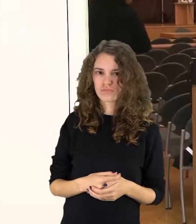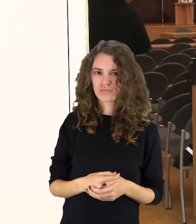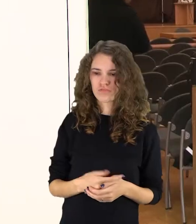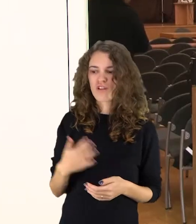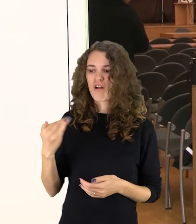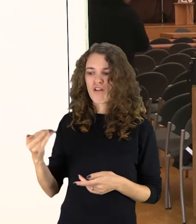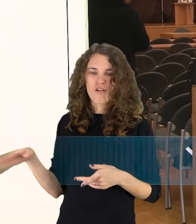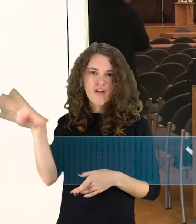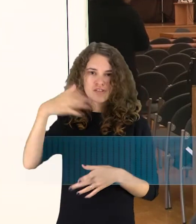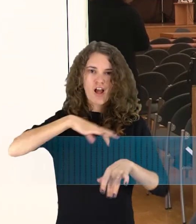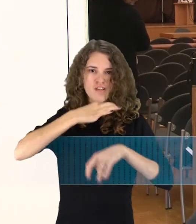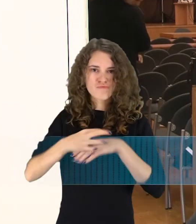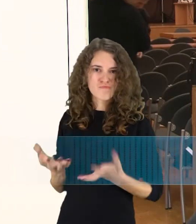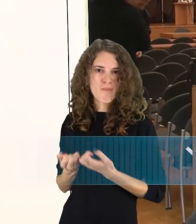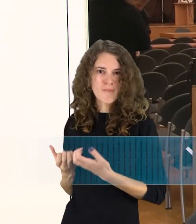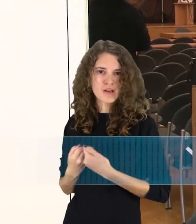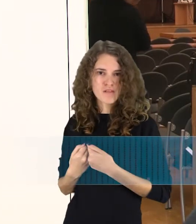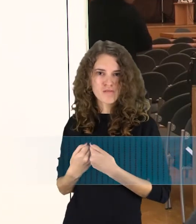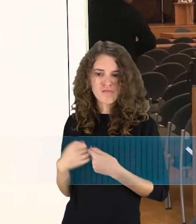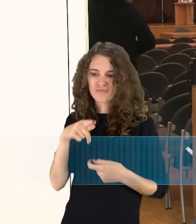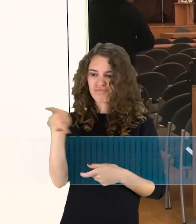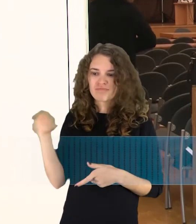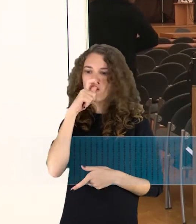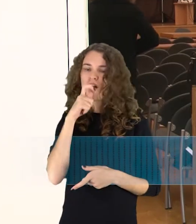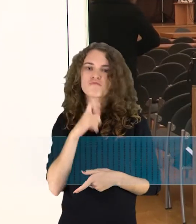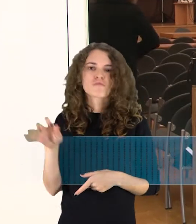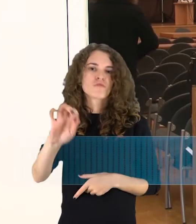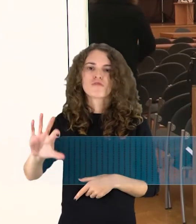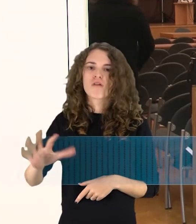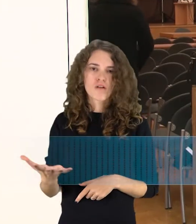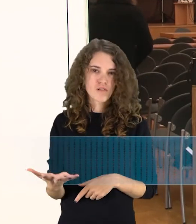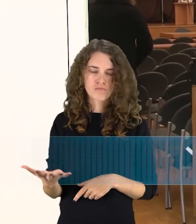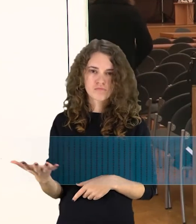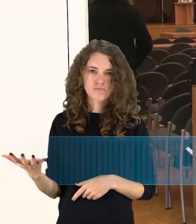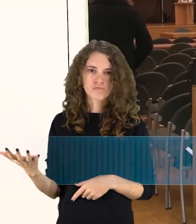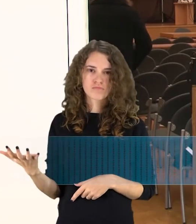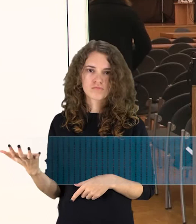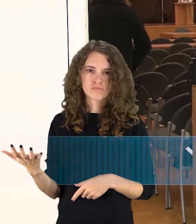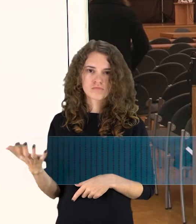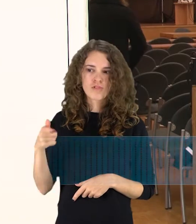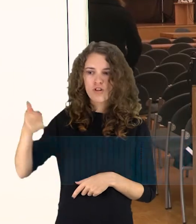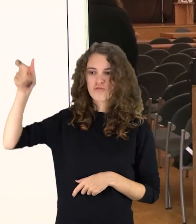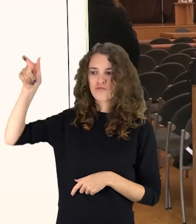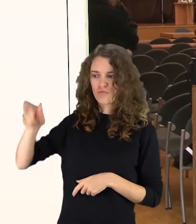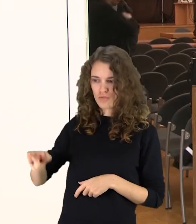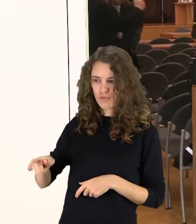Dauguma prisimė atsakomybė. Jie nesuprato motyvų, nesuprato esmės, kad